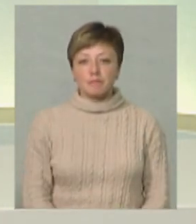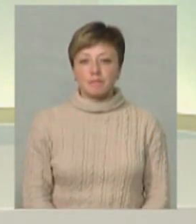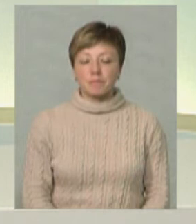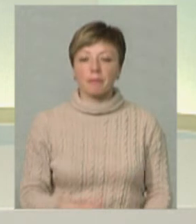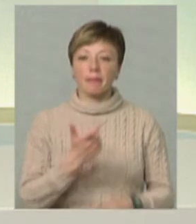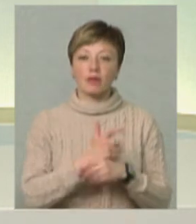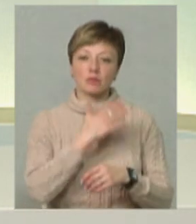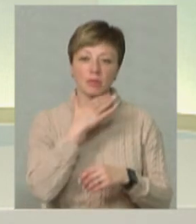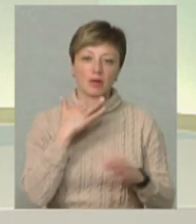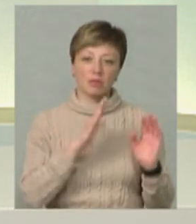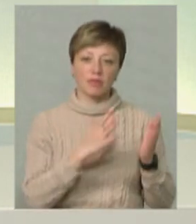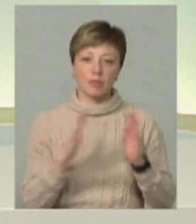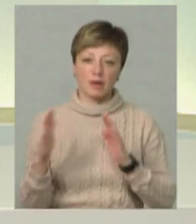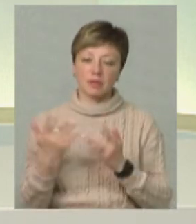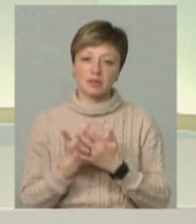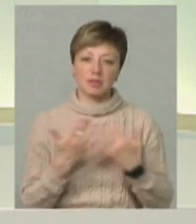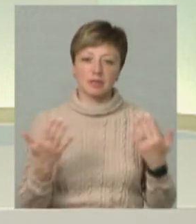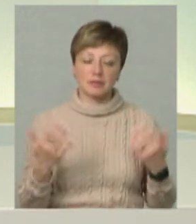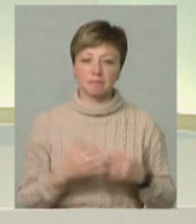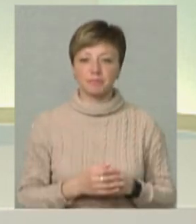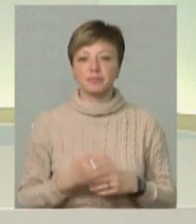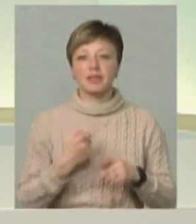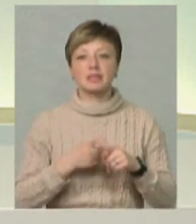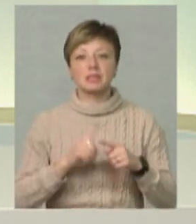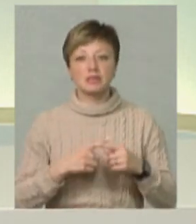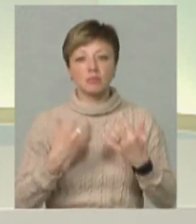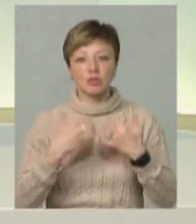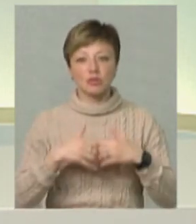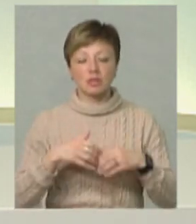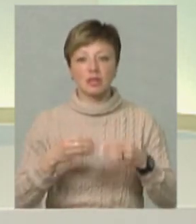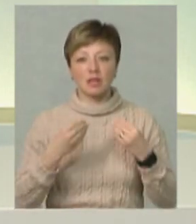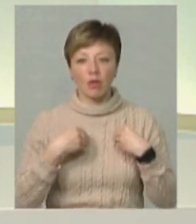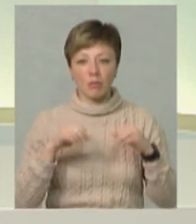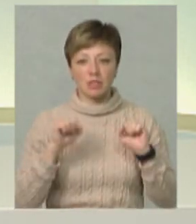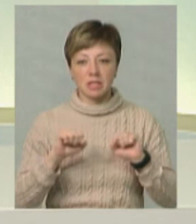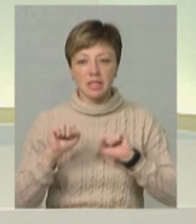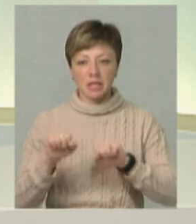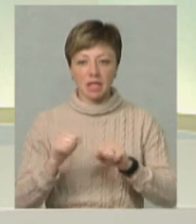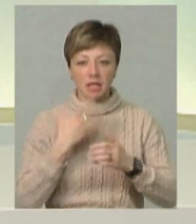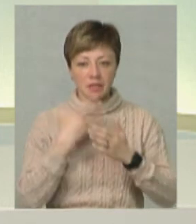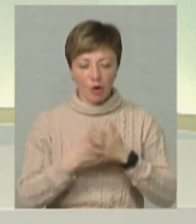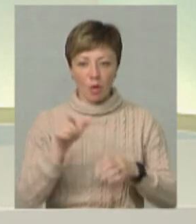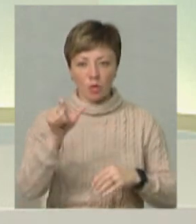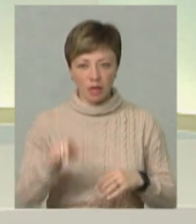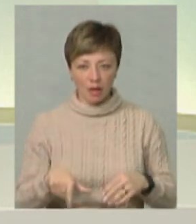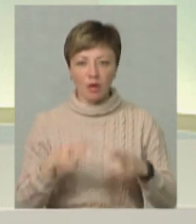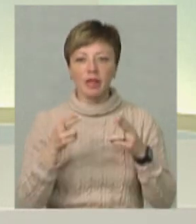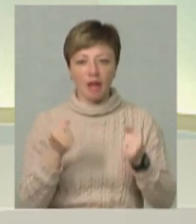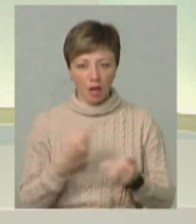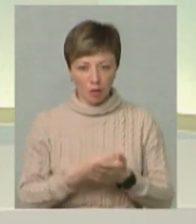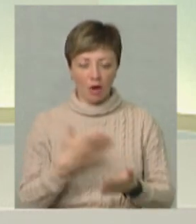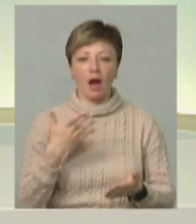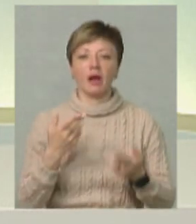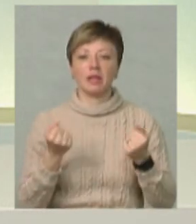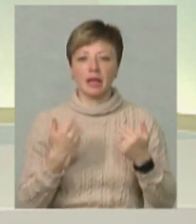Дуже багато є різних випадків. І власне ці машини дають можливість нам захистити свою людину. Так, вона дорога ця